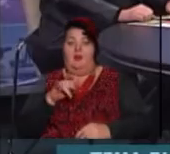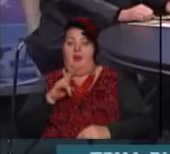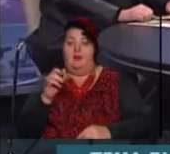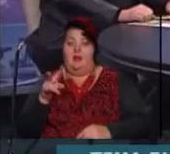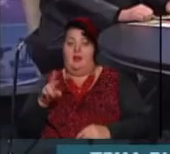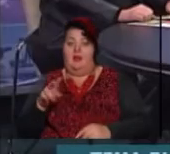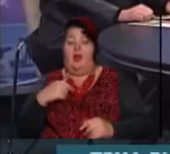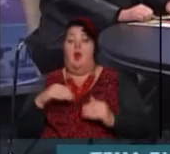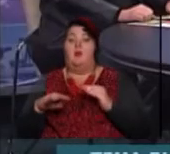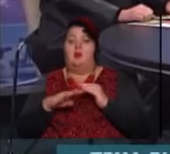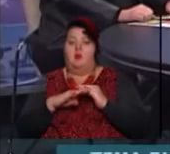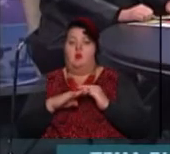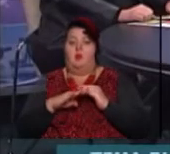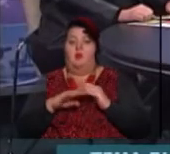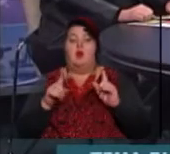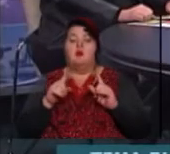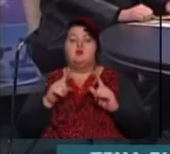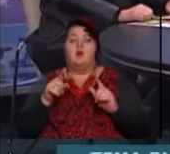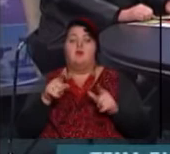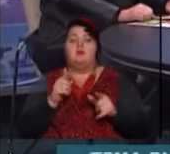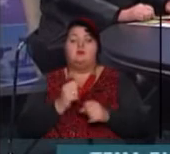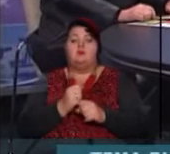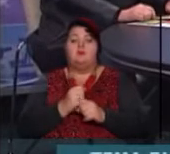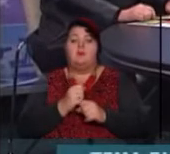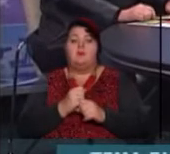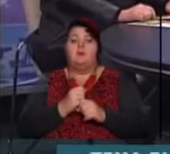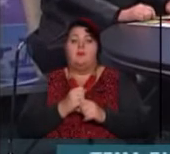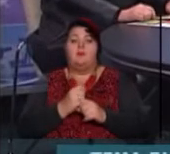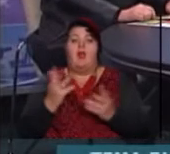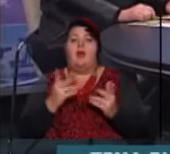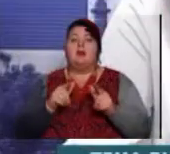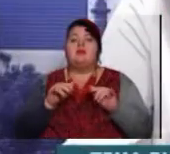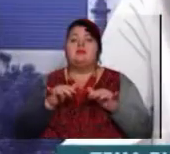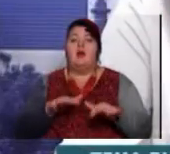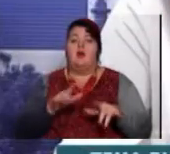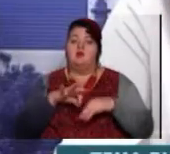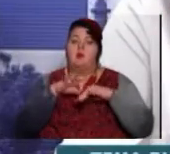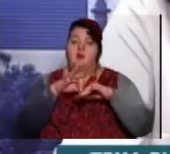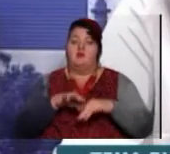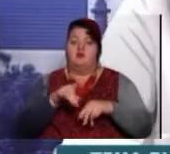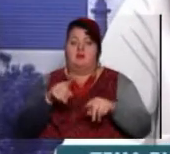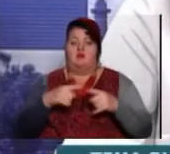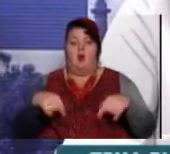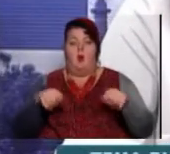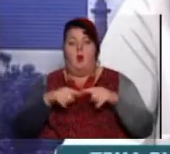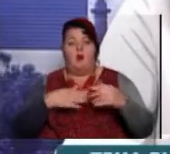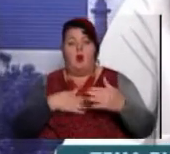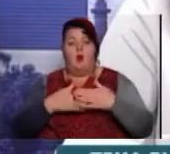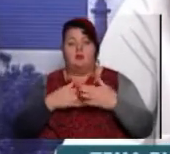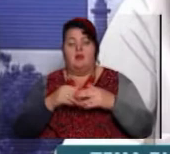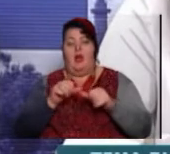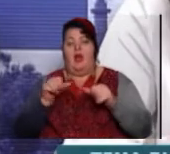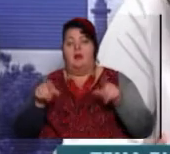дізналась про Що передбачає? Які заходи проводяться в цій організації, крім того, щоб